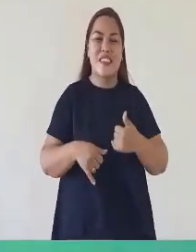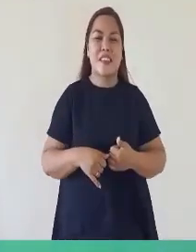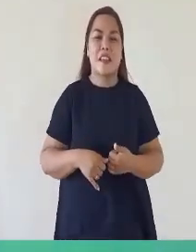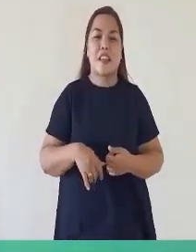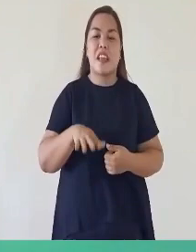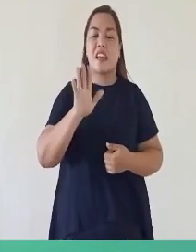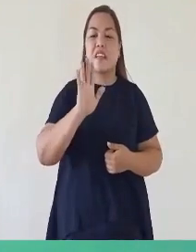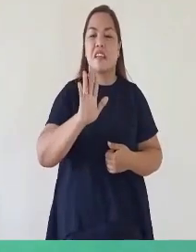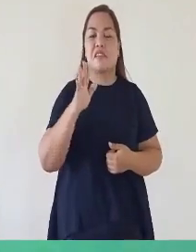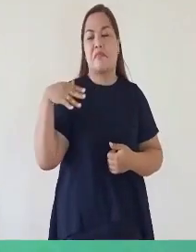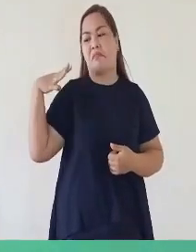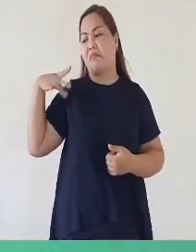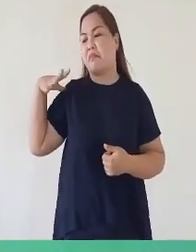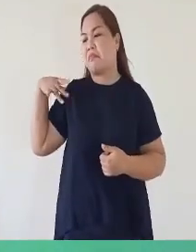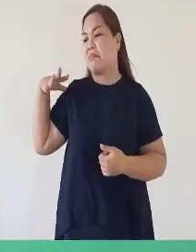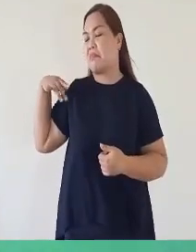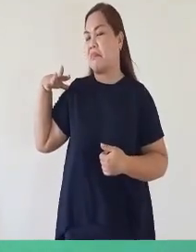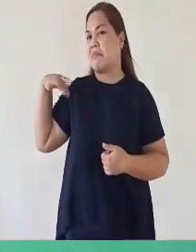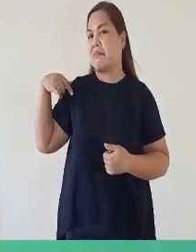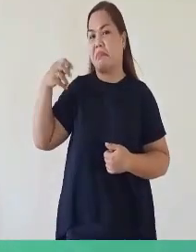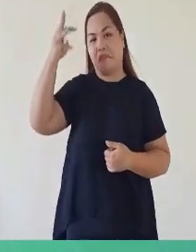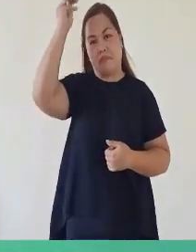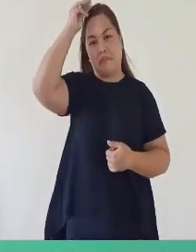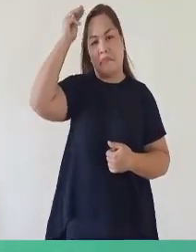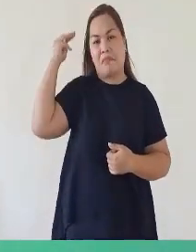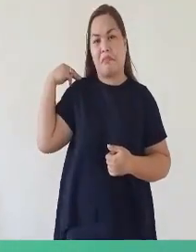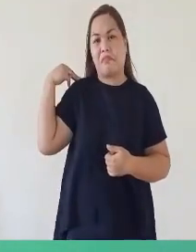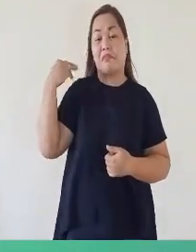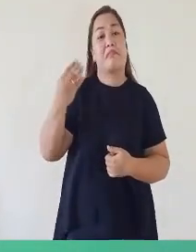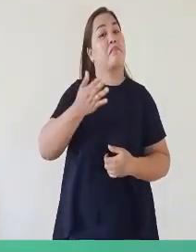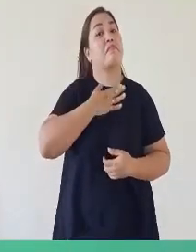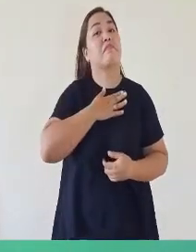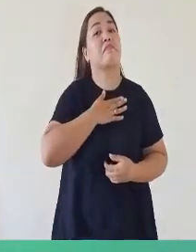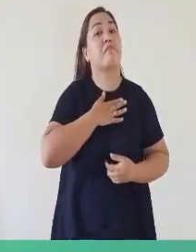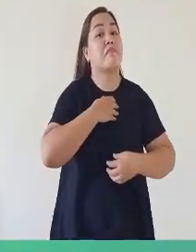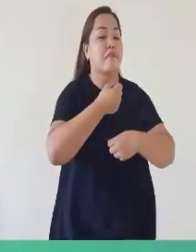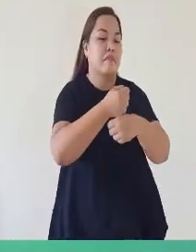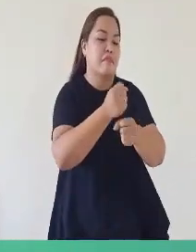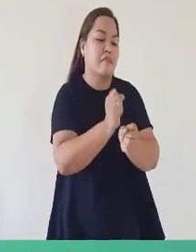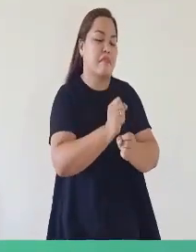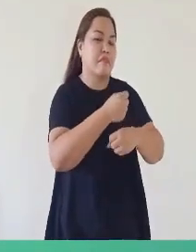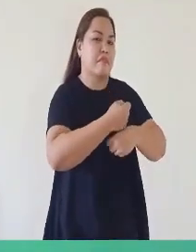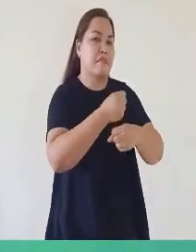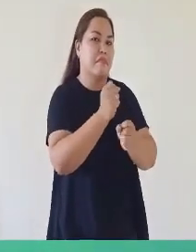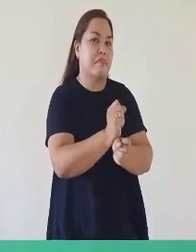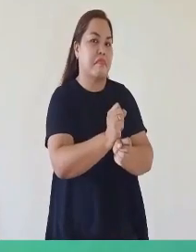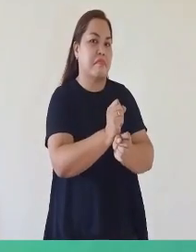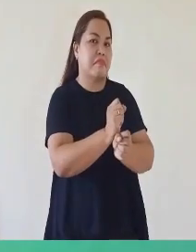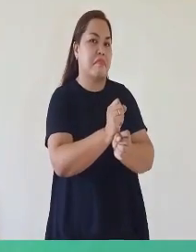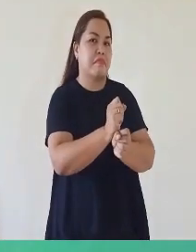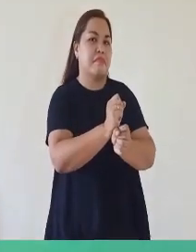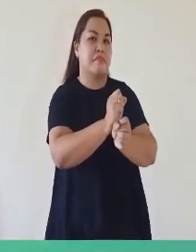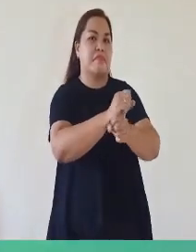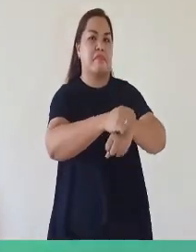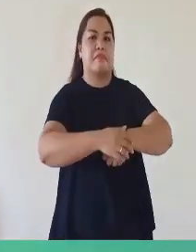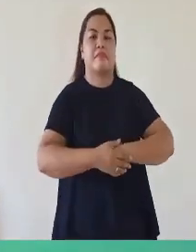Papaya ka na maglaro, Maya At ako'y may Tupong punihin pa